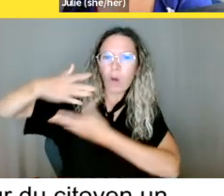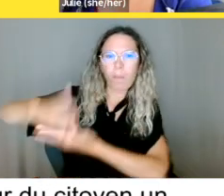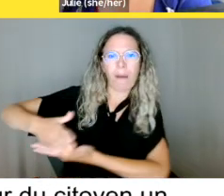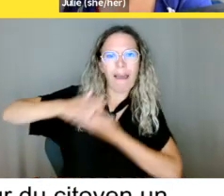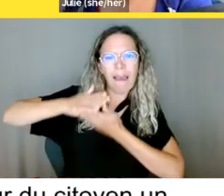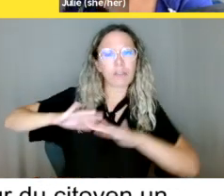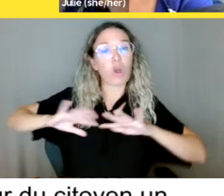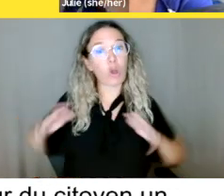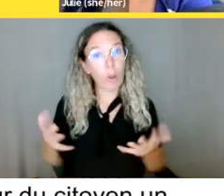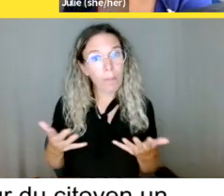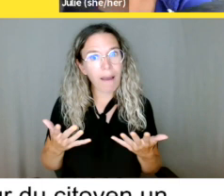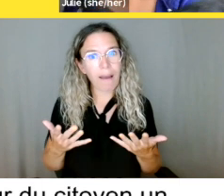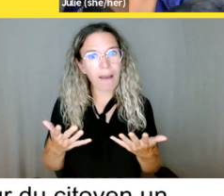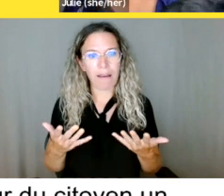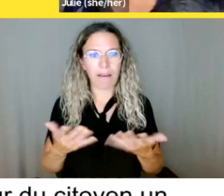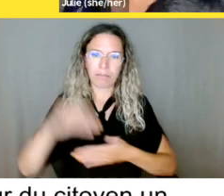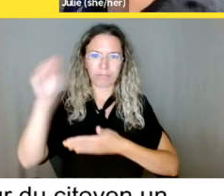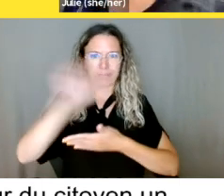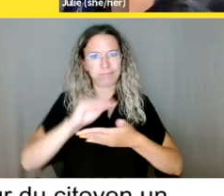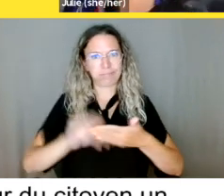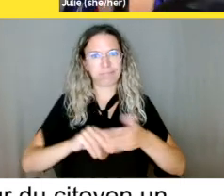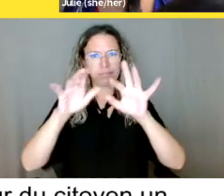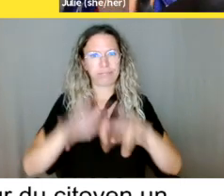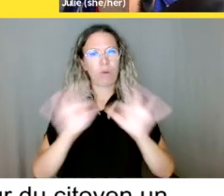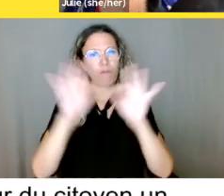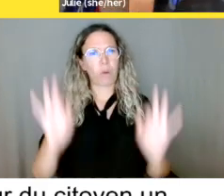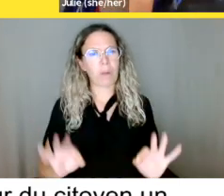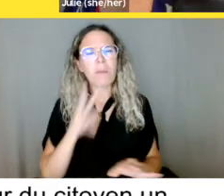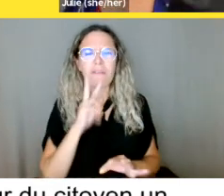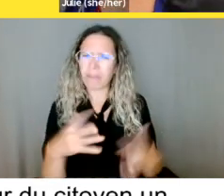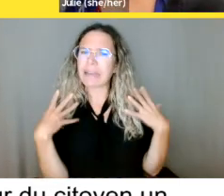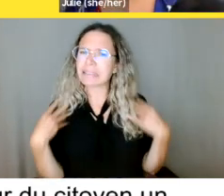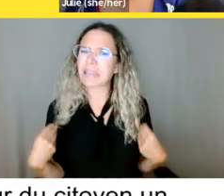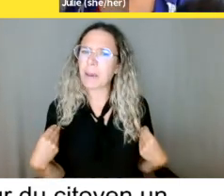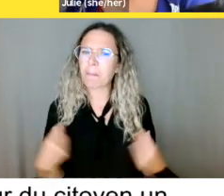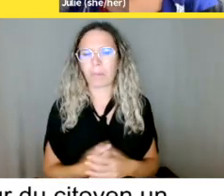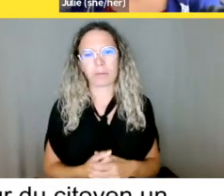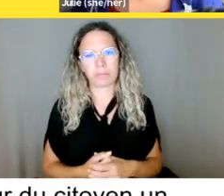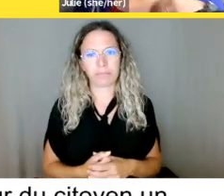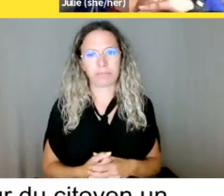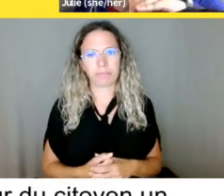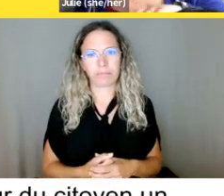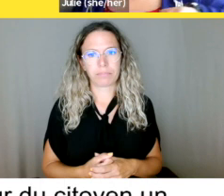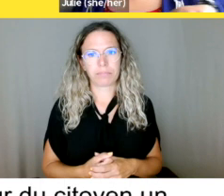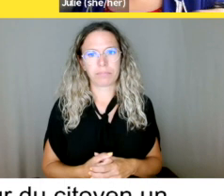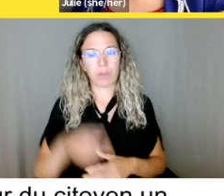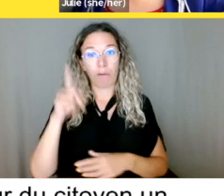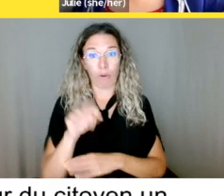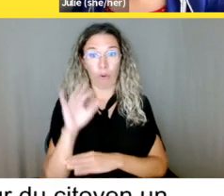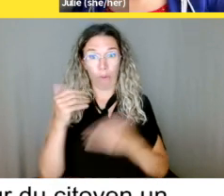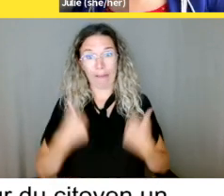Et c'est... Vous n'avez pas besoin d'être avocat ou capte ni juriste. Et vous n'avez pas nécessairement...